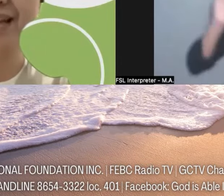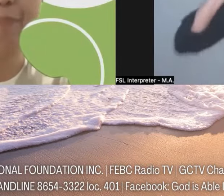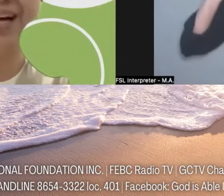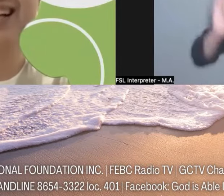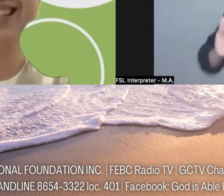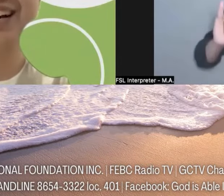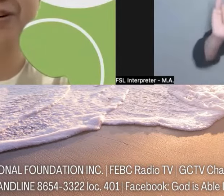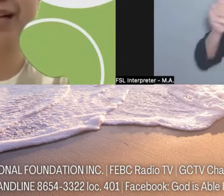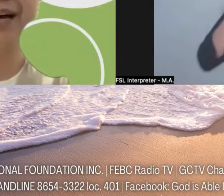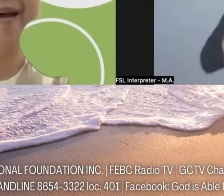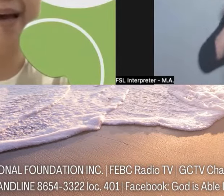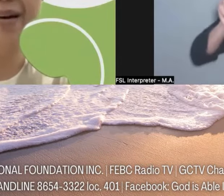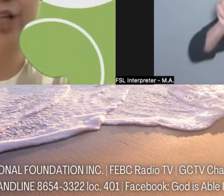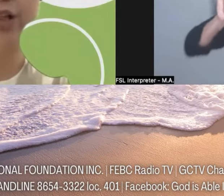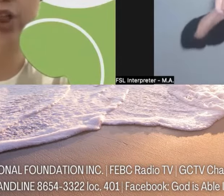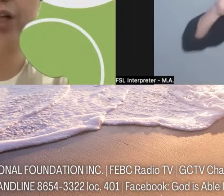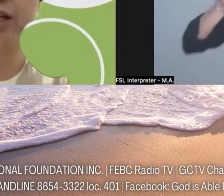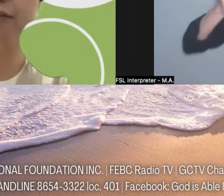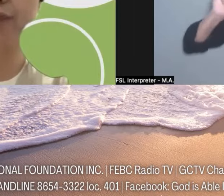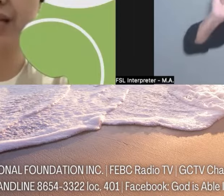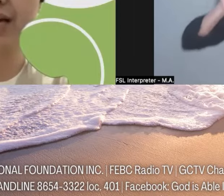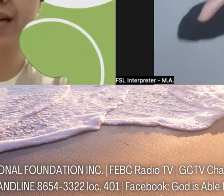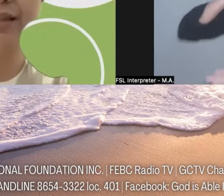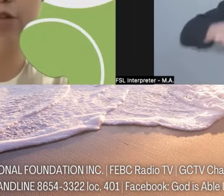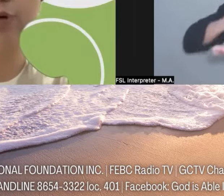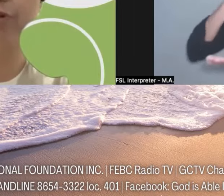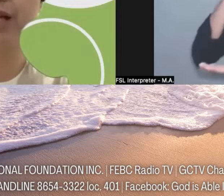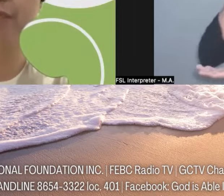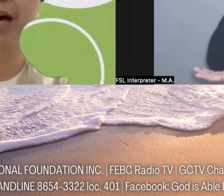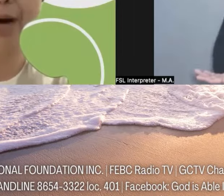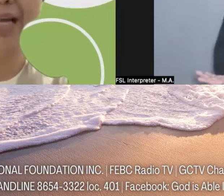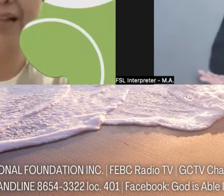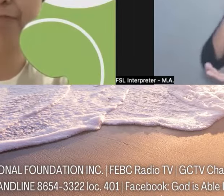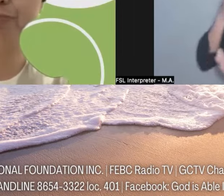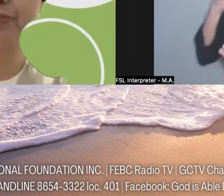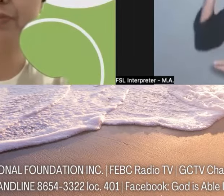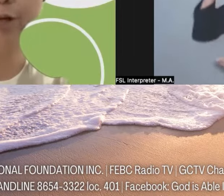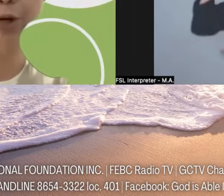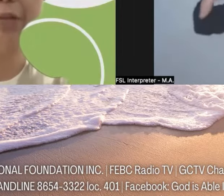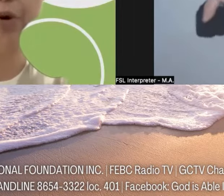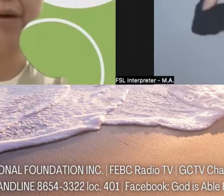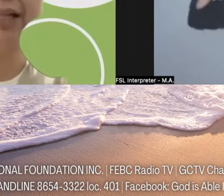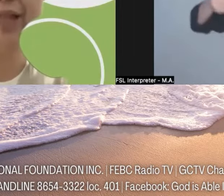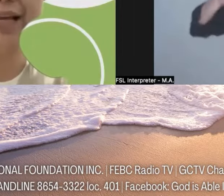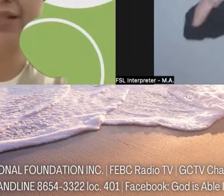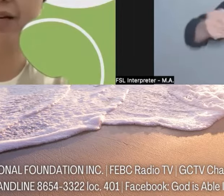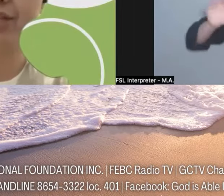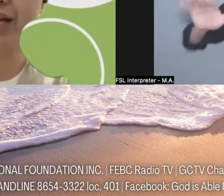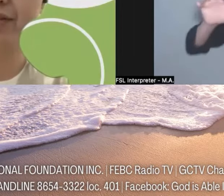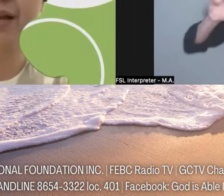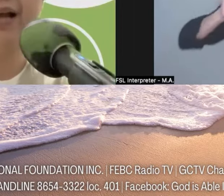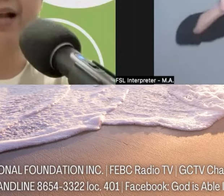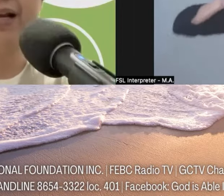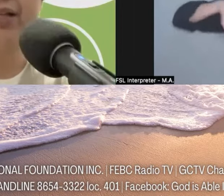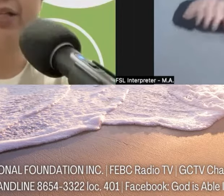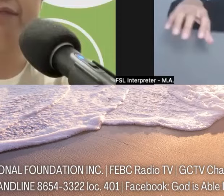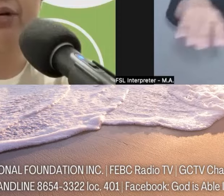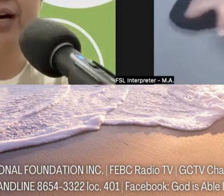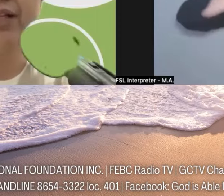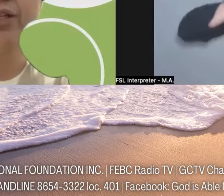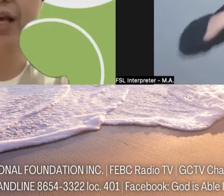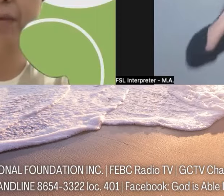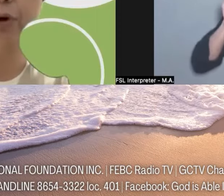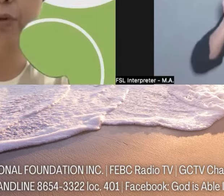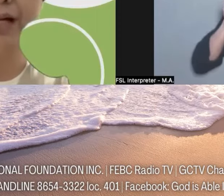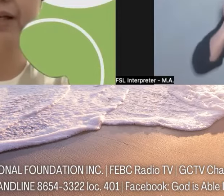Bigan, napahaganda ho the heritage city of Bigan and the surrounding mga bayan. Tulad po ng Bantay at San Bisente. Let us give